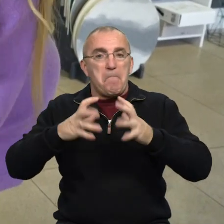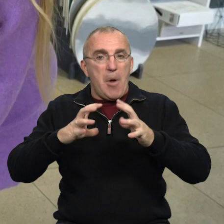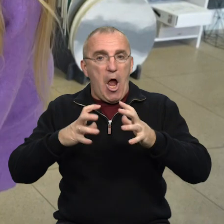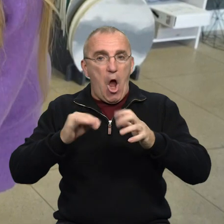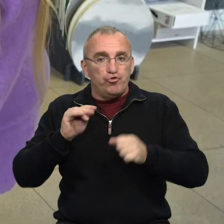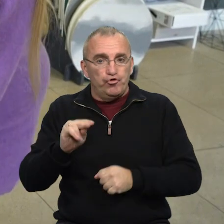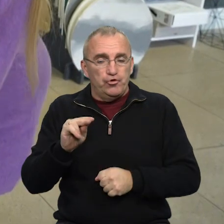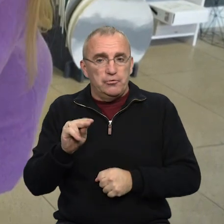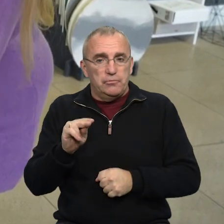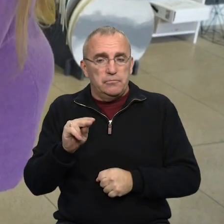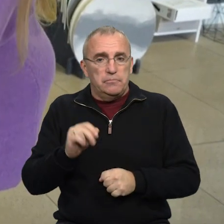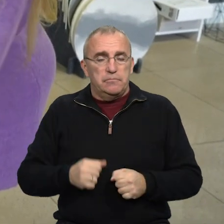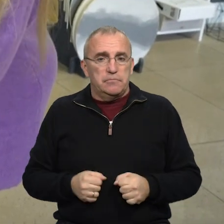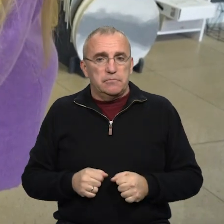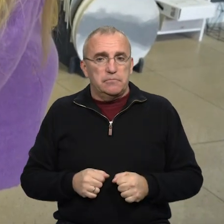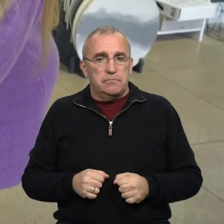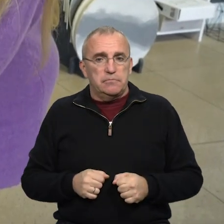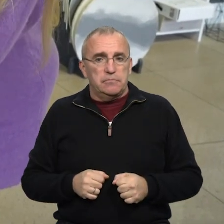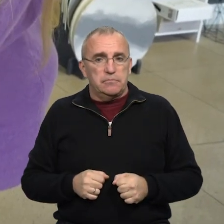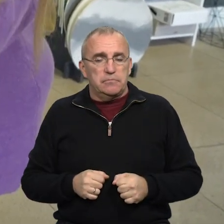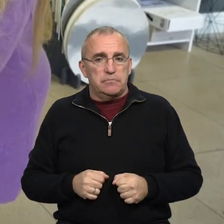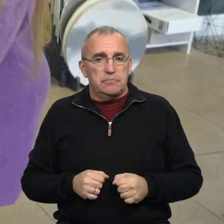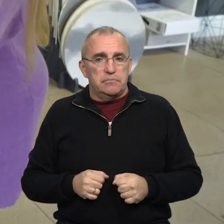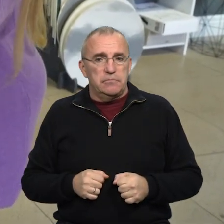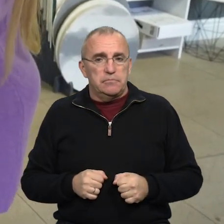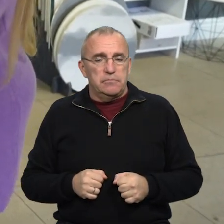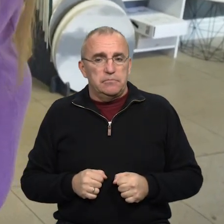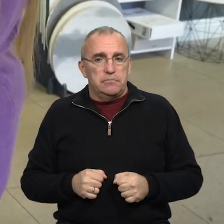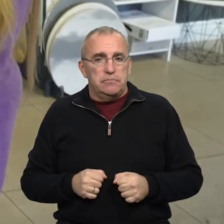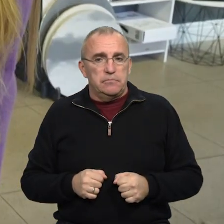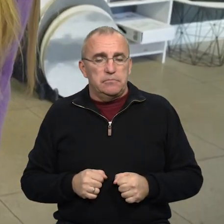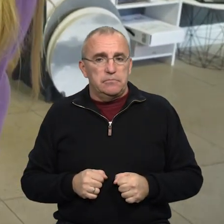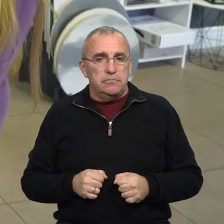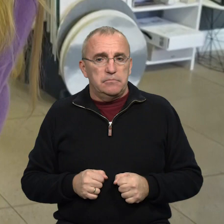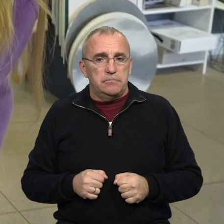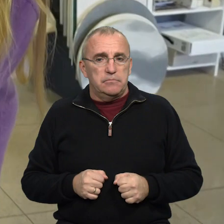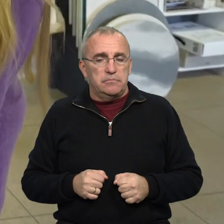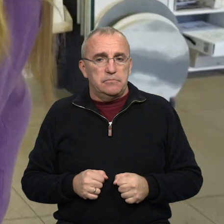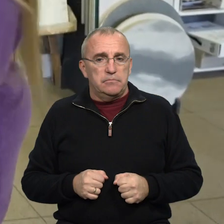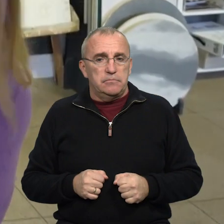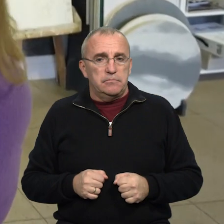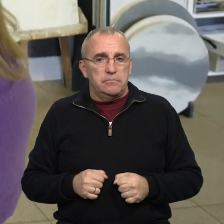'яч, масний,